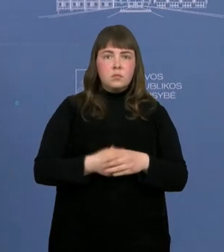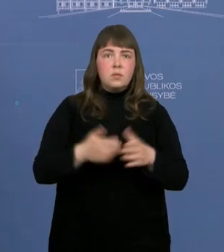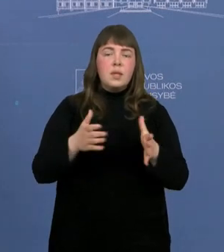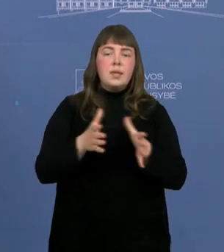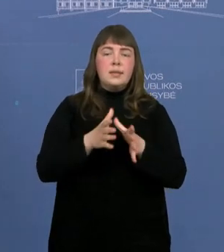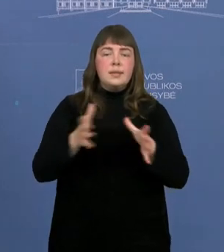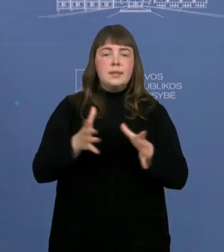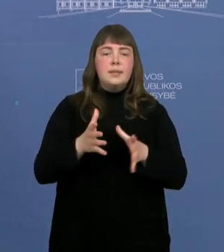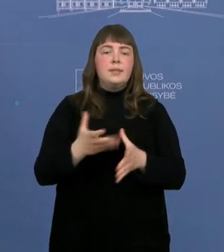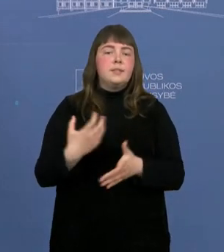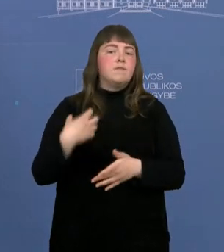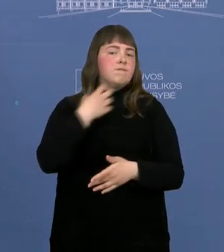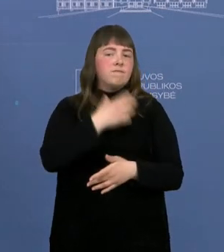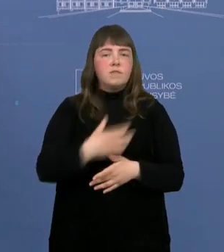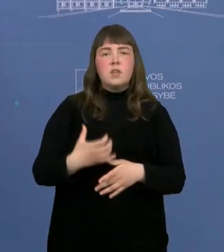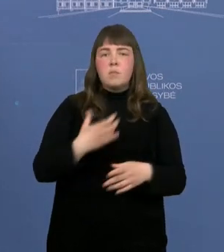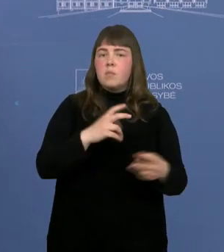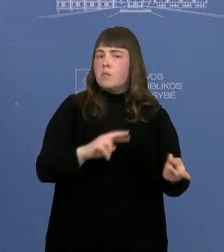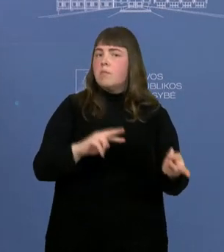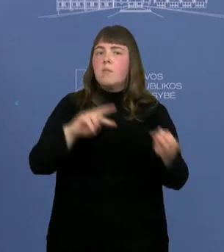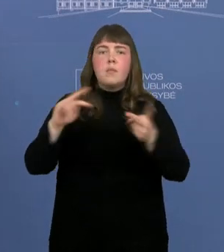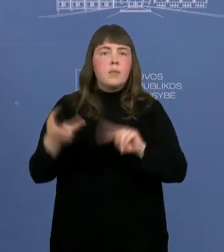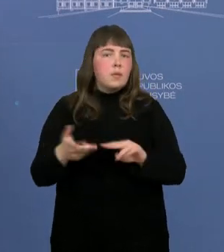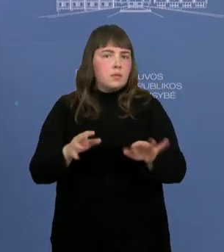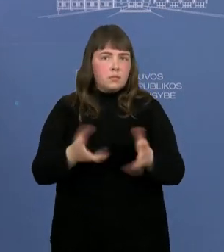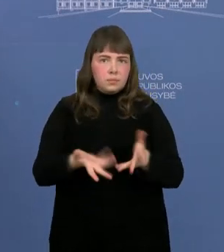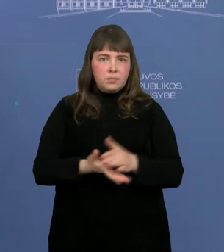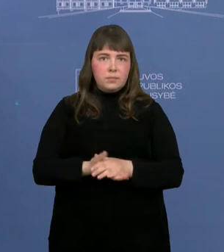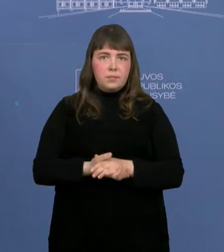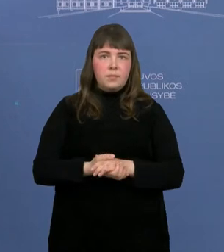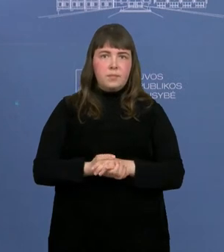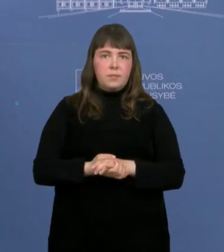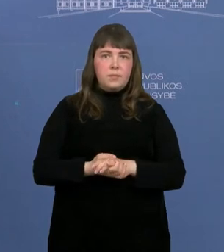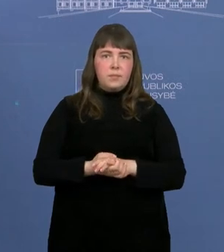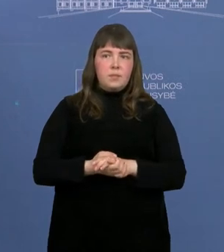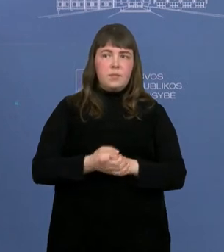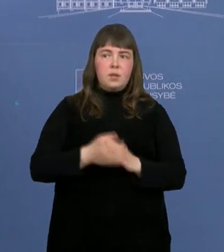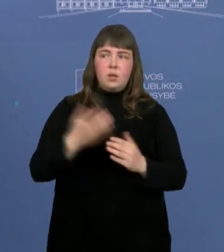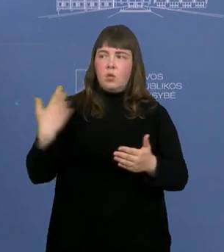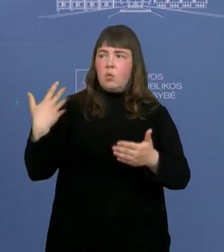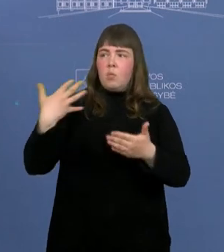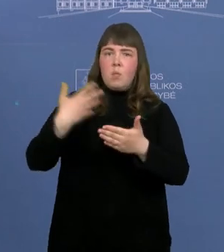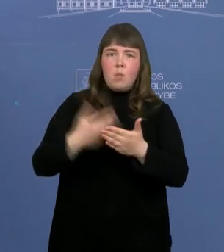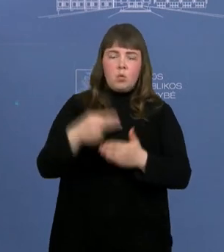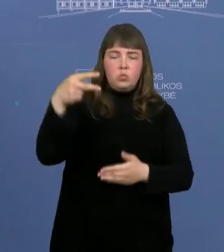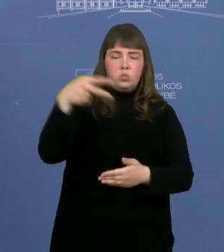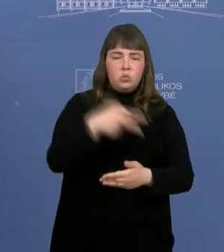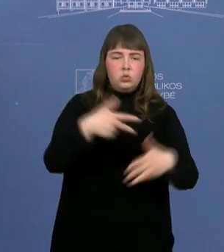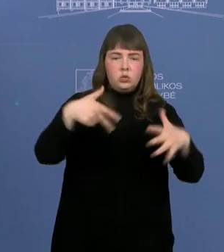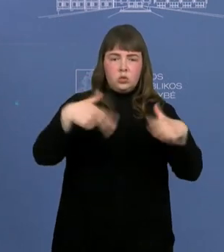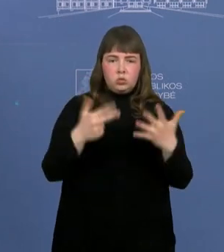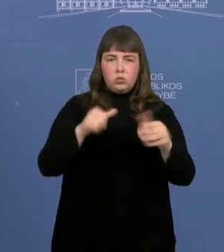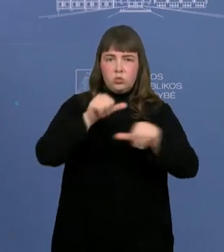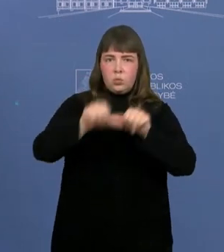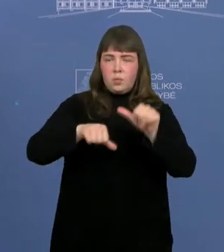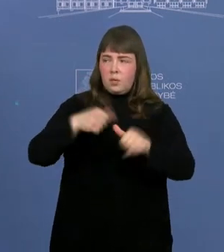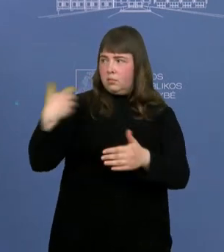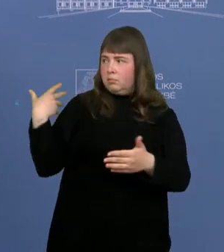esminę reformą. Jos ištakos yra nuo 2008 metų